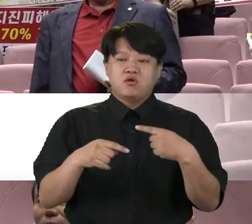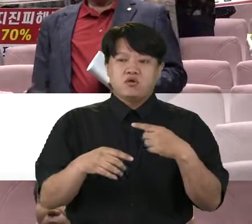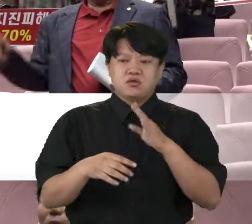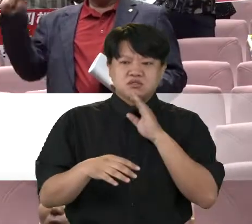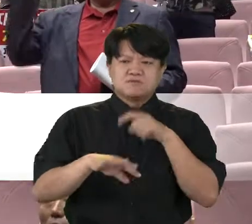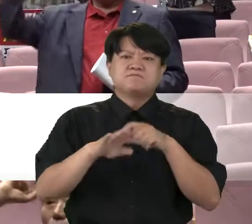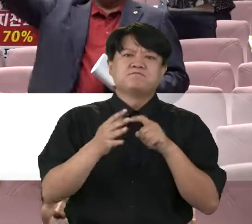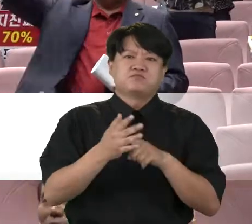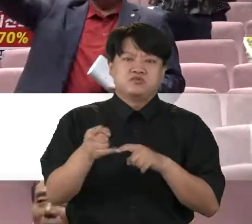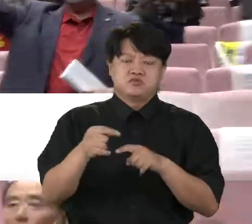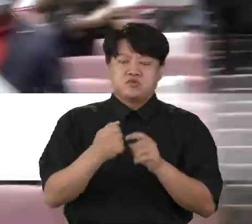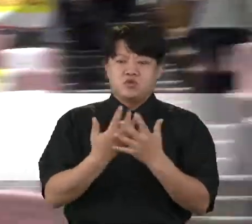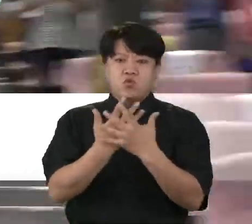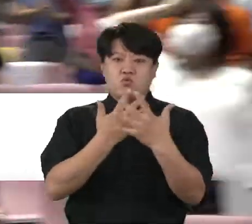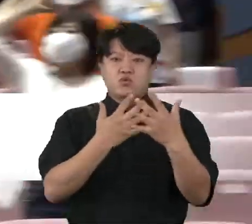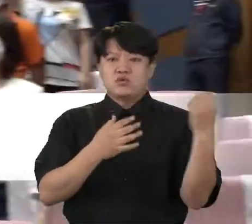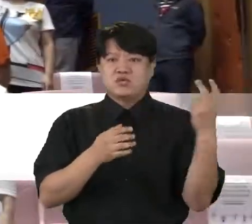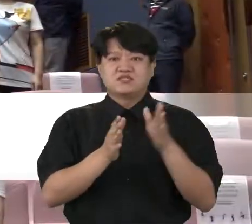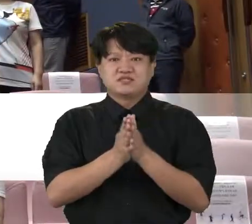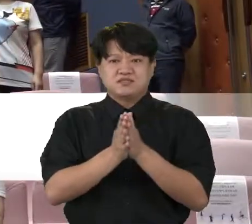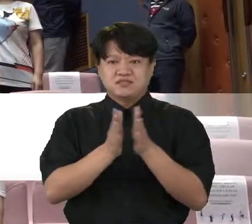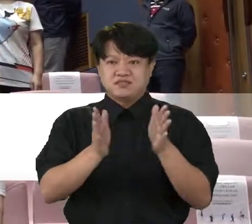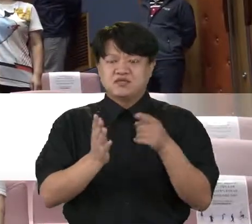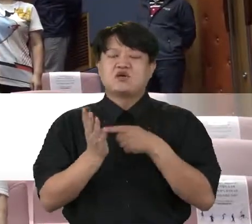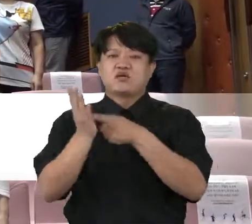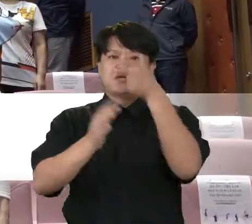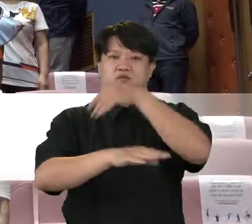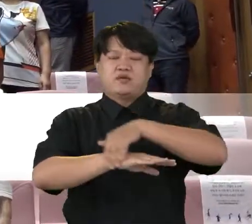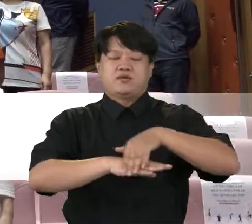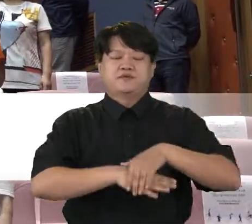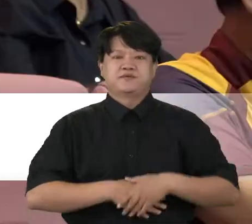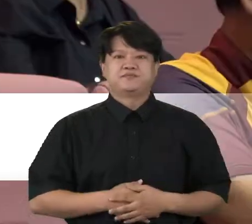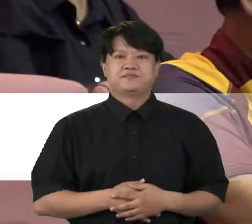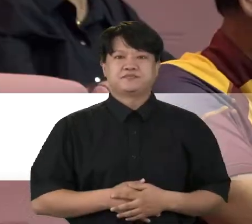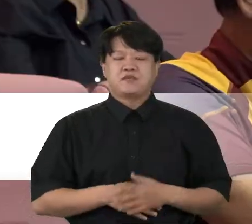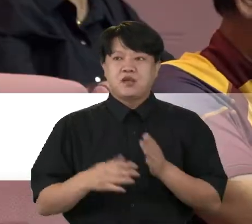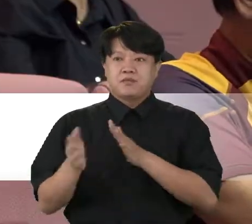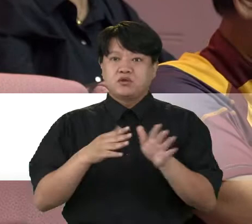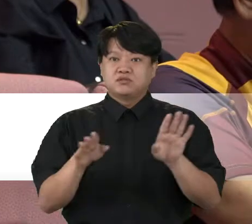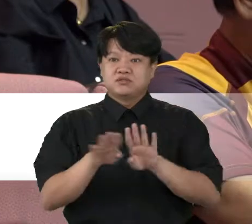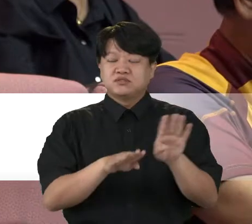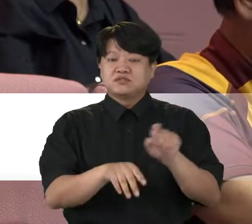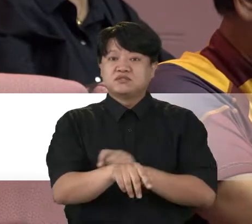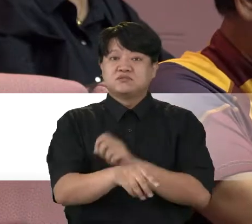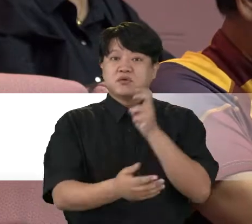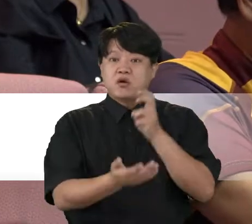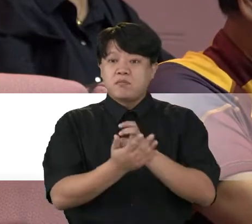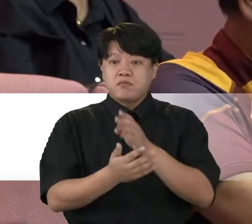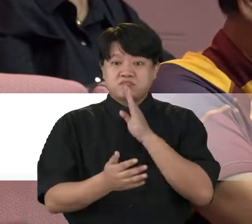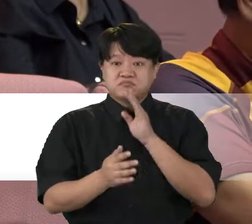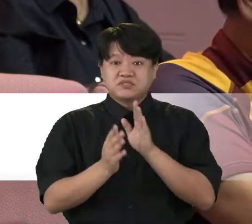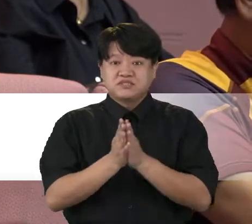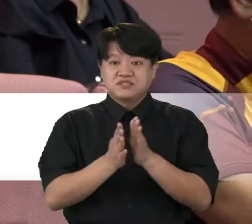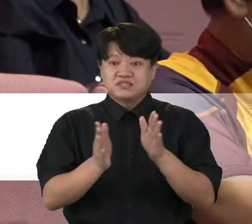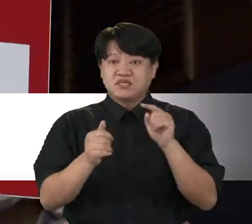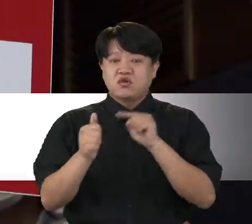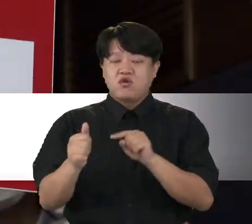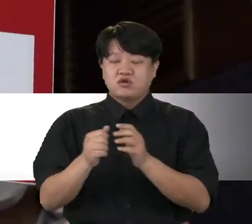진정성 있는 공청회 재개를 산업부에 다시 건의할 계획입니다. 한편 지진특별법 시행령은